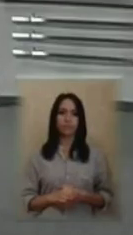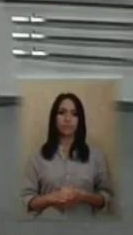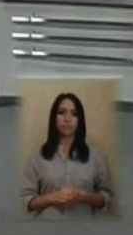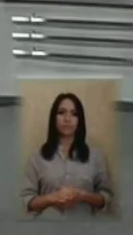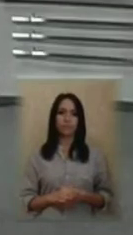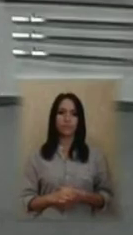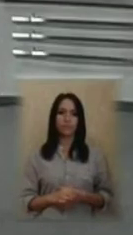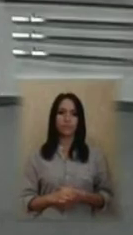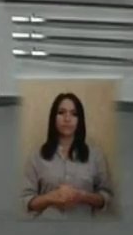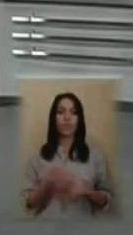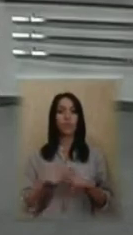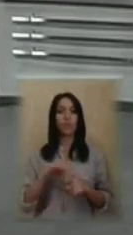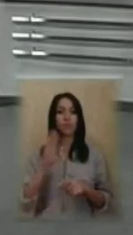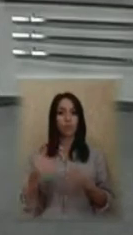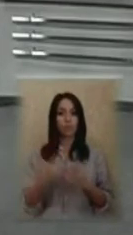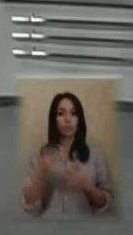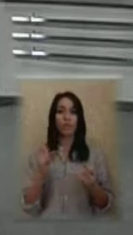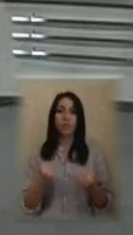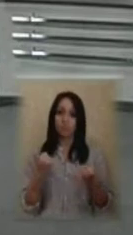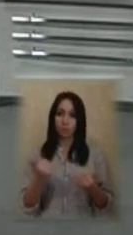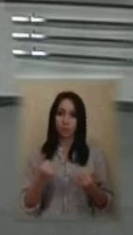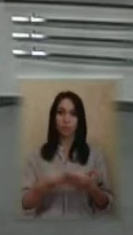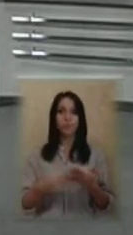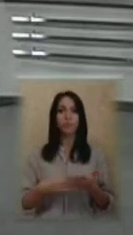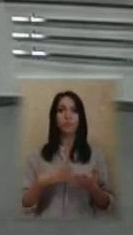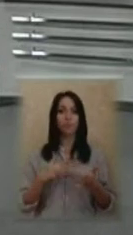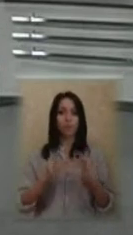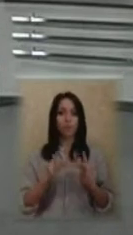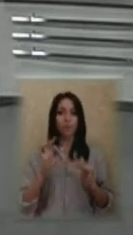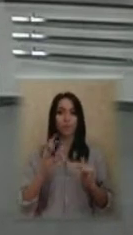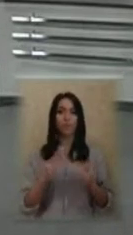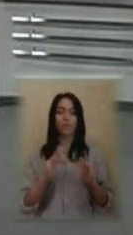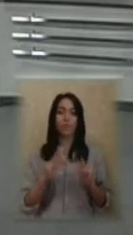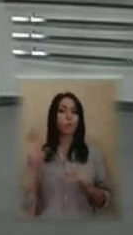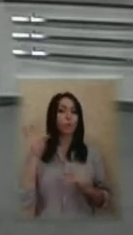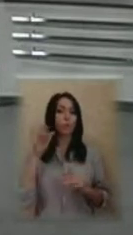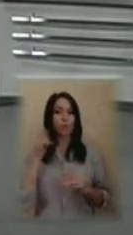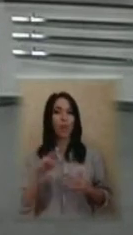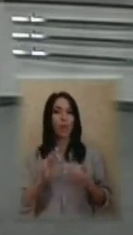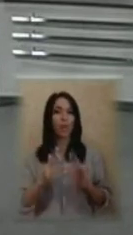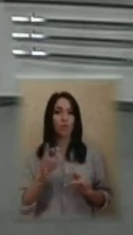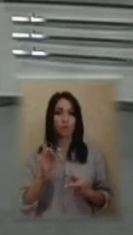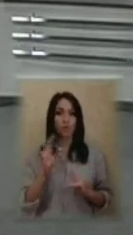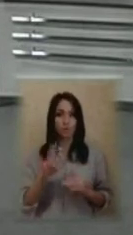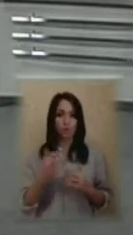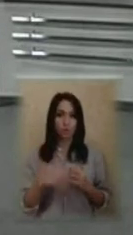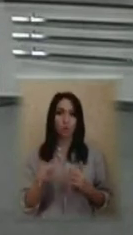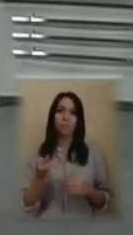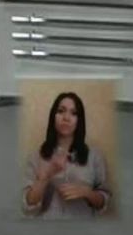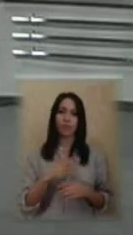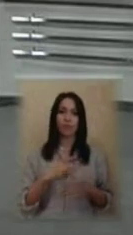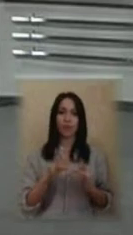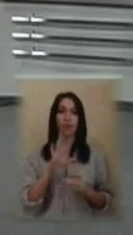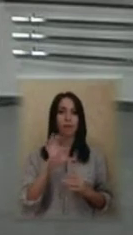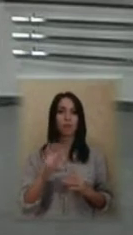Це всі новини на сьогодні. Підписуйтесь на наші сторінки у соціальних мережах, слухайте українське радіо «Херсон» та заходьте на наш сайт «КС Суспільне медіа».